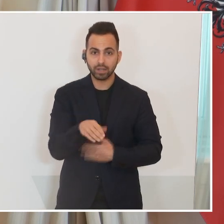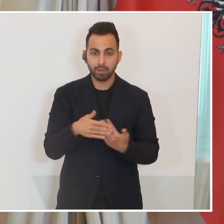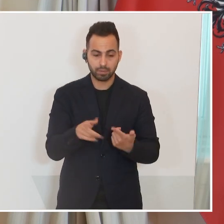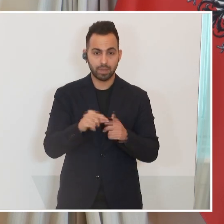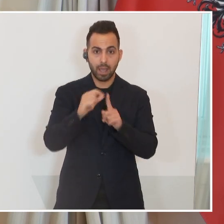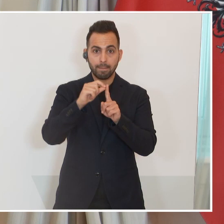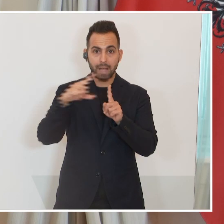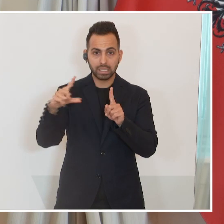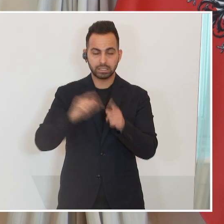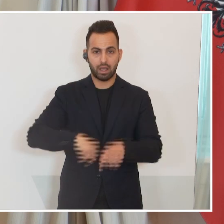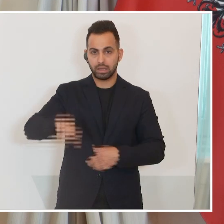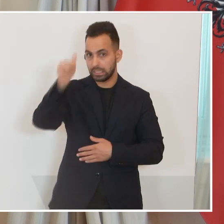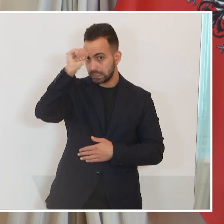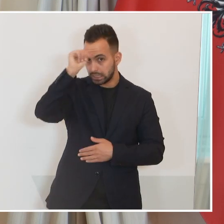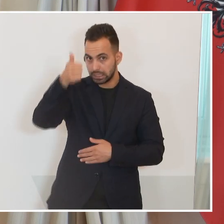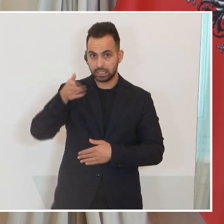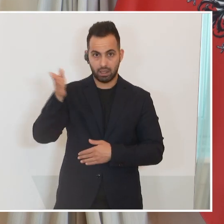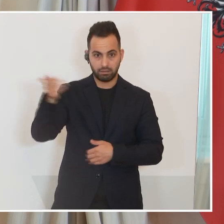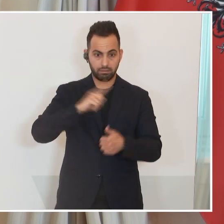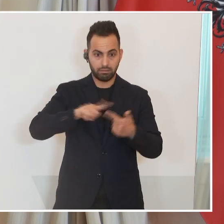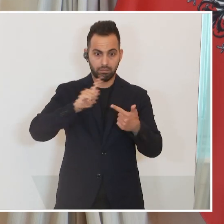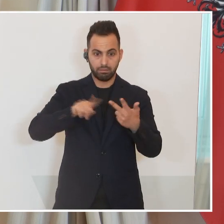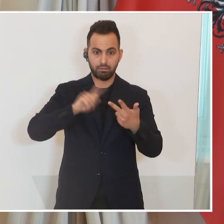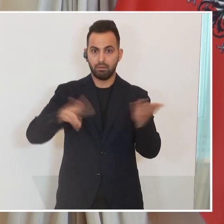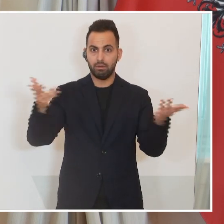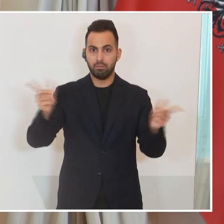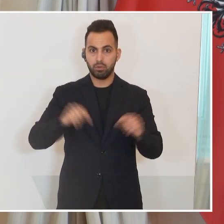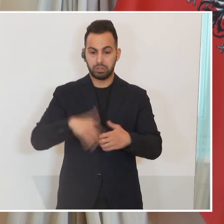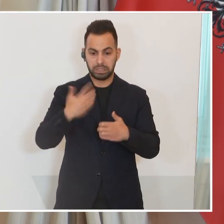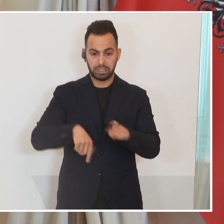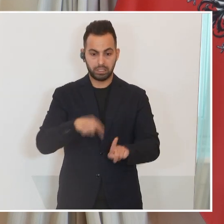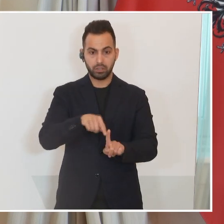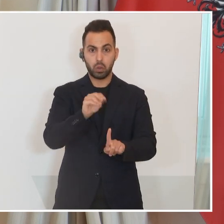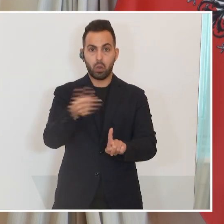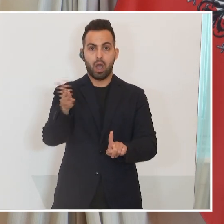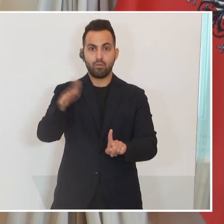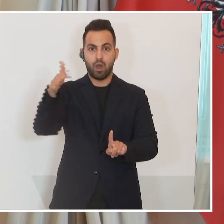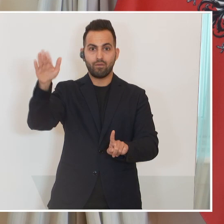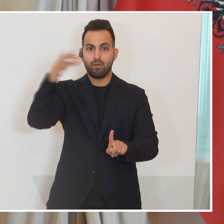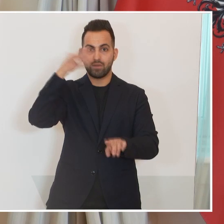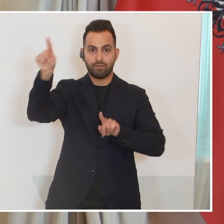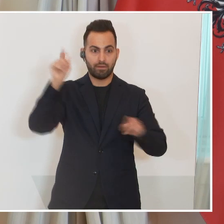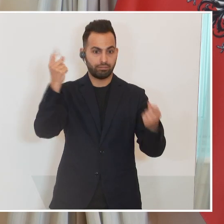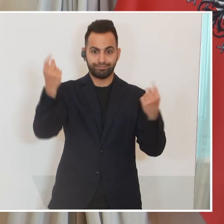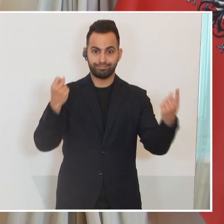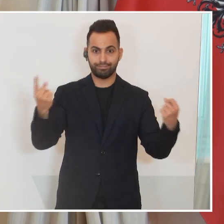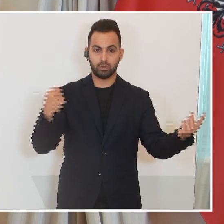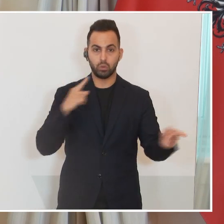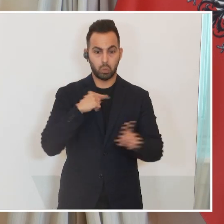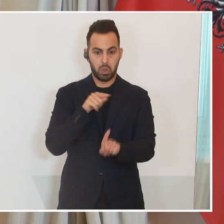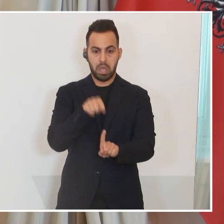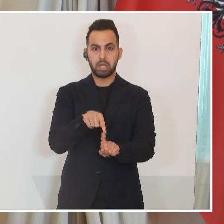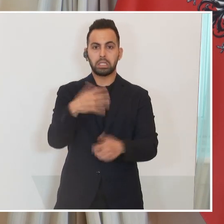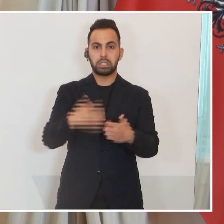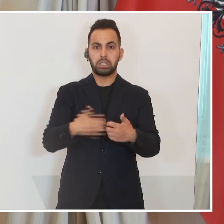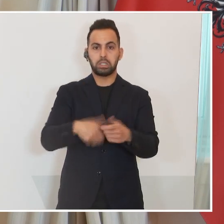Pakistan oder Indiens sind Fragen, die schon weit über das Mars hinausgehen, das nur mehr darauf zurückzuführen ist, dass man von